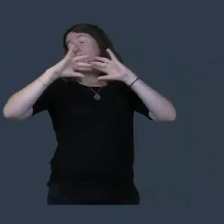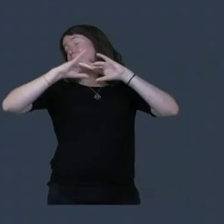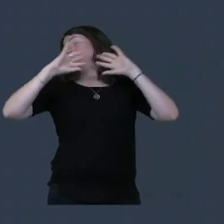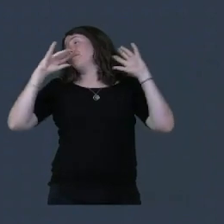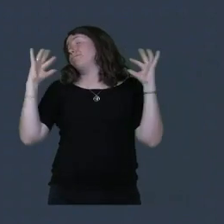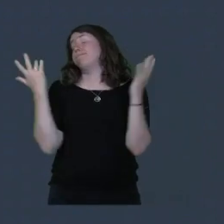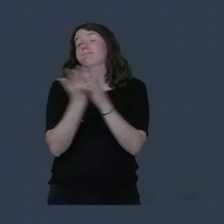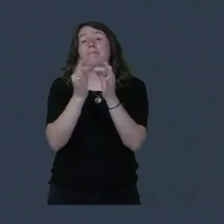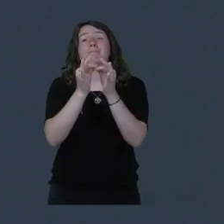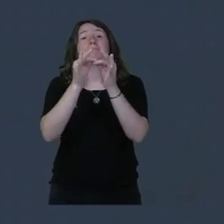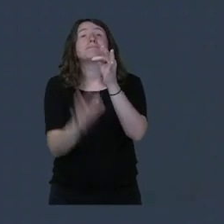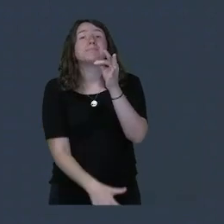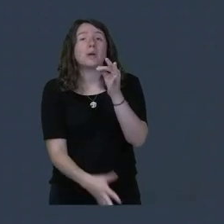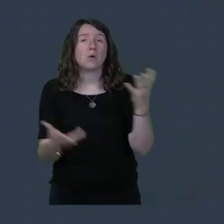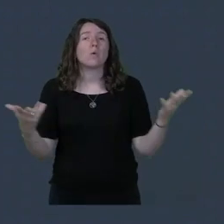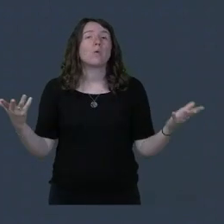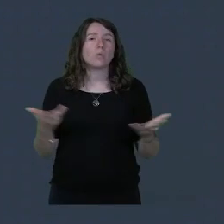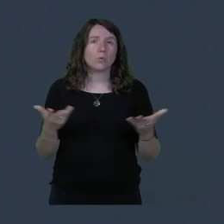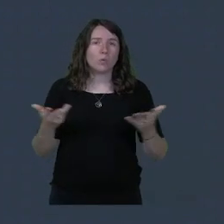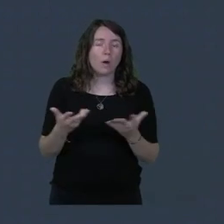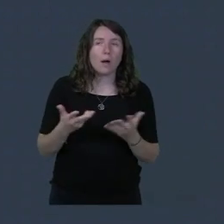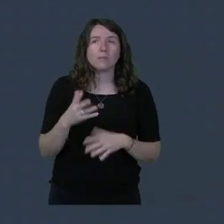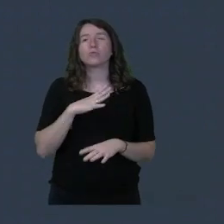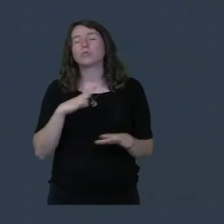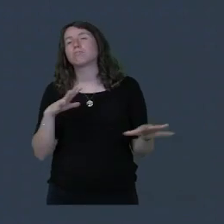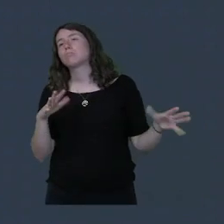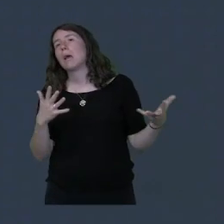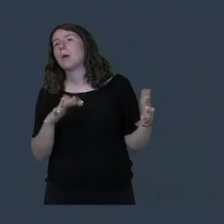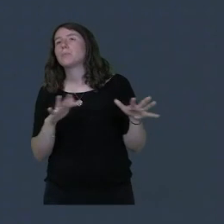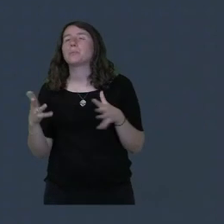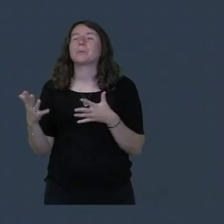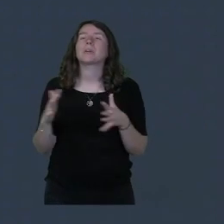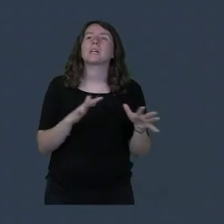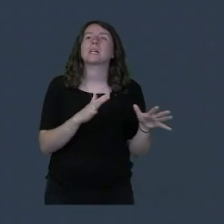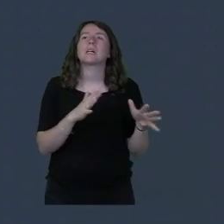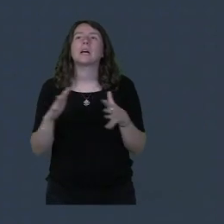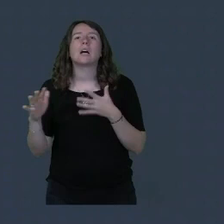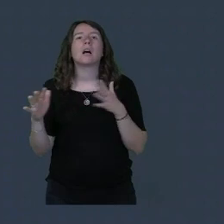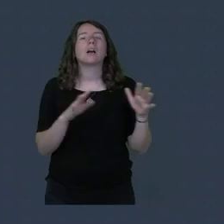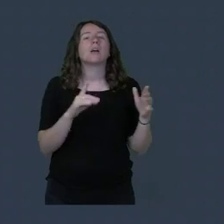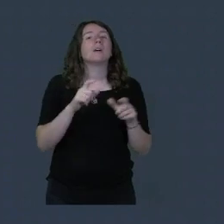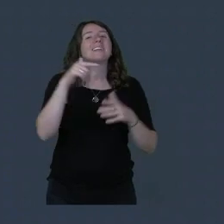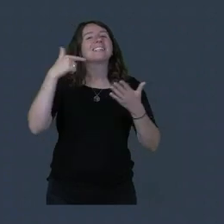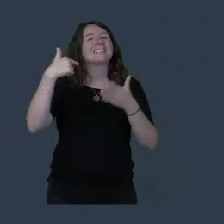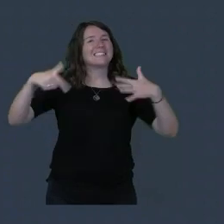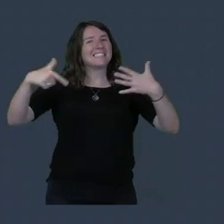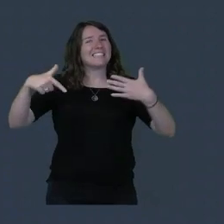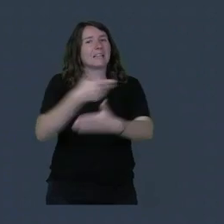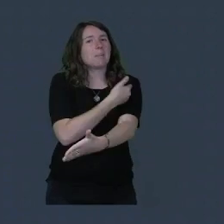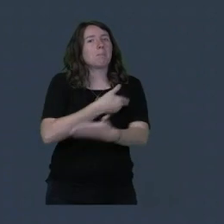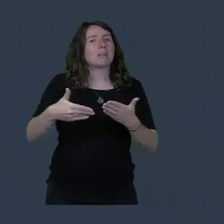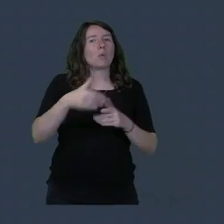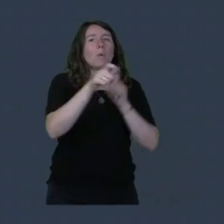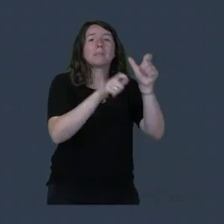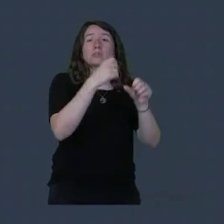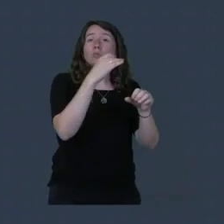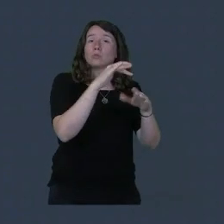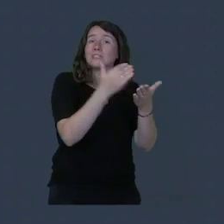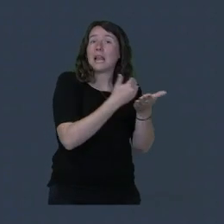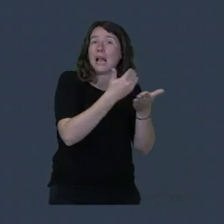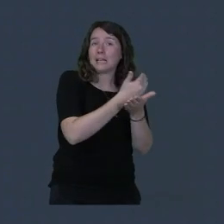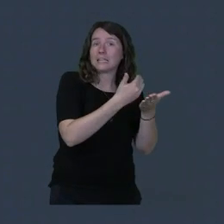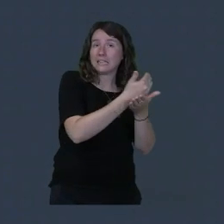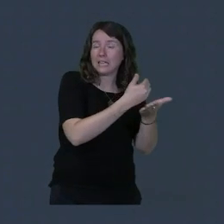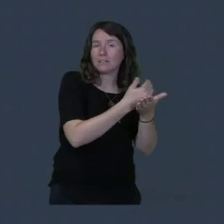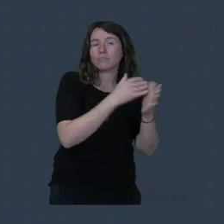du coup, il y a à peu près sur 17 millions de salariés, environ 10 millions, environ